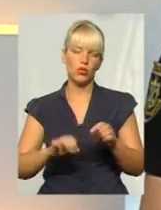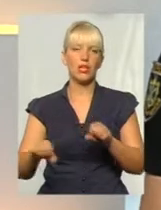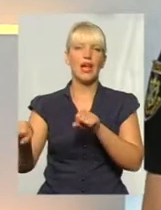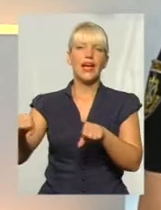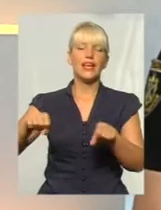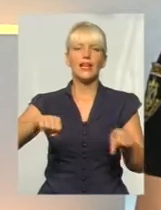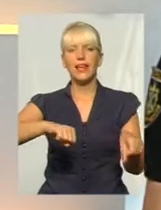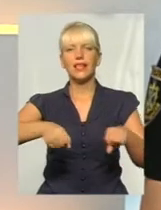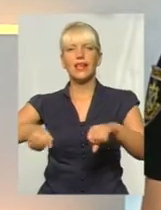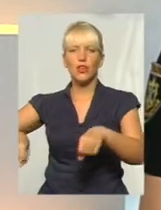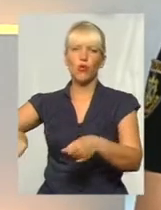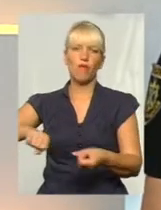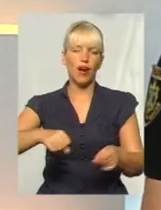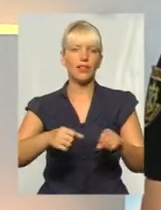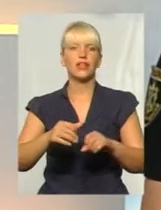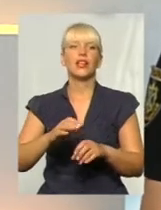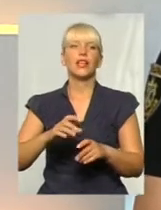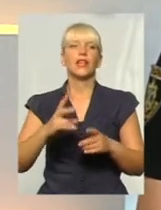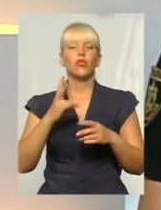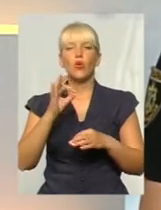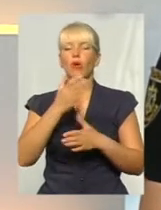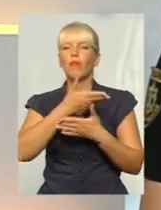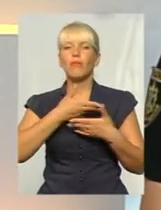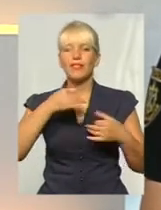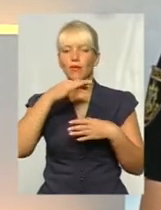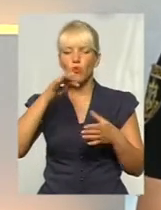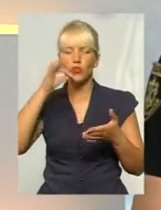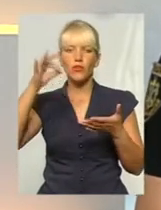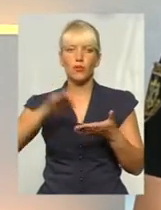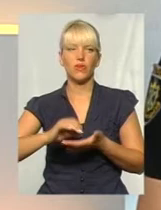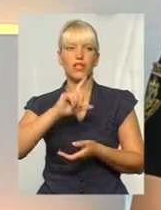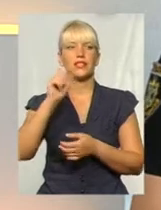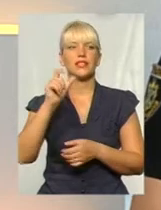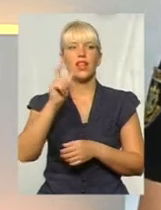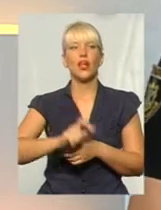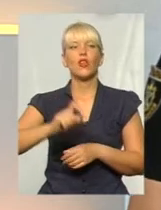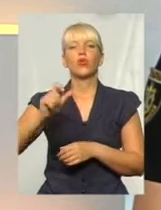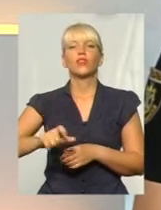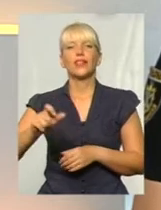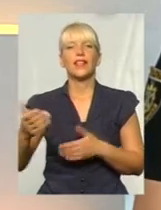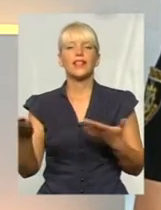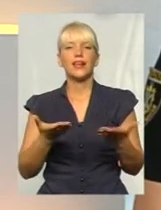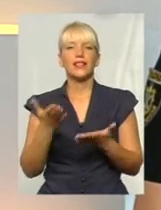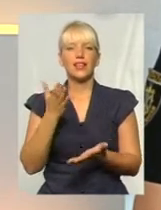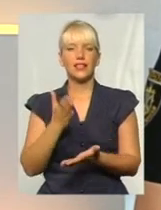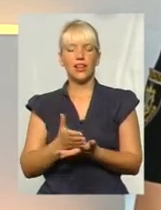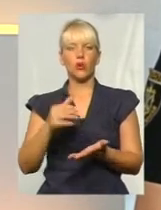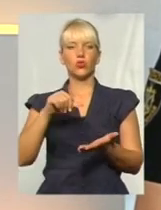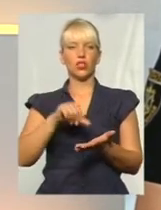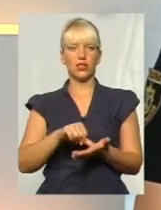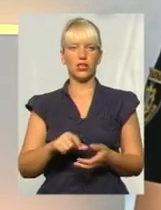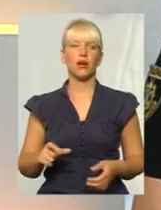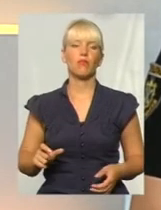велосипедом, бути абсолютно тварезим, але ми не можемо відповідати за тих людей, які є учасниками дорожнього руху.